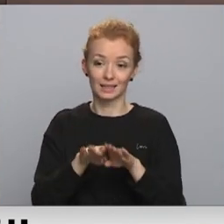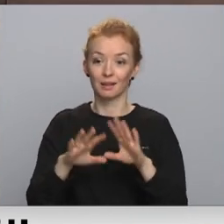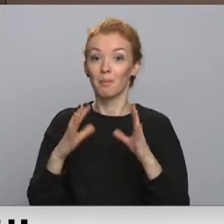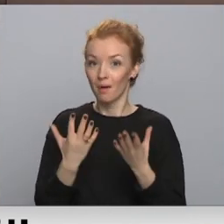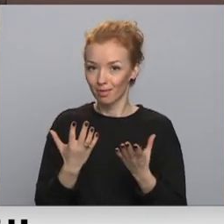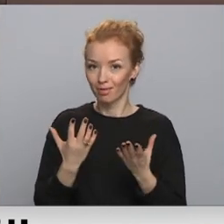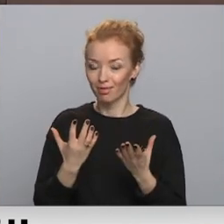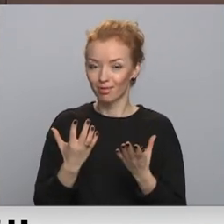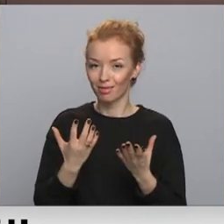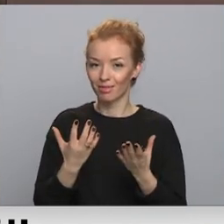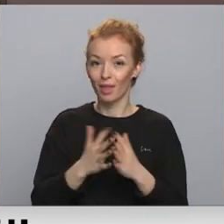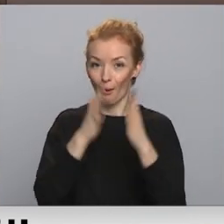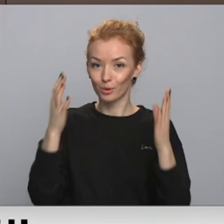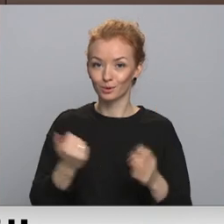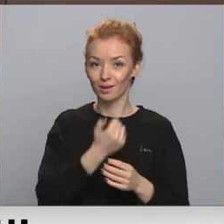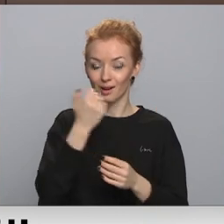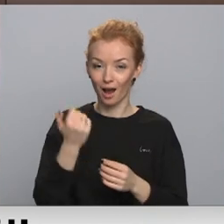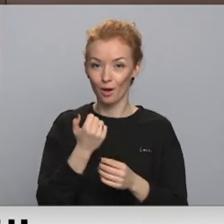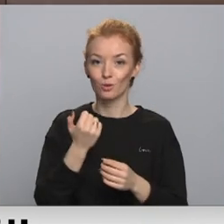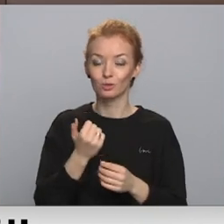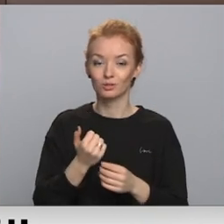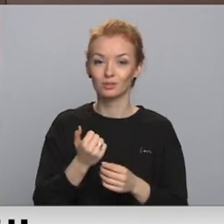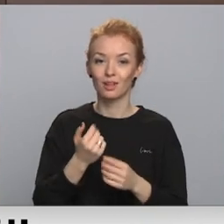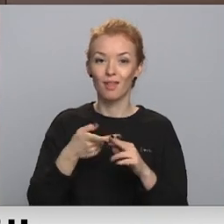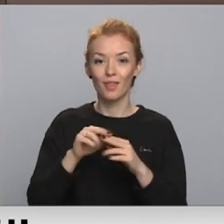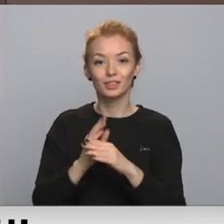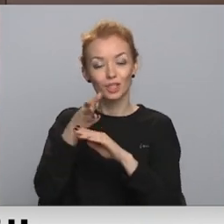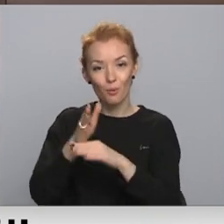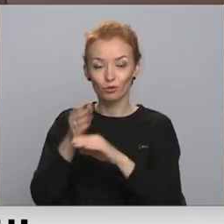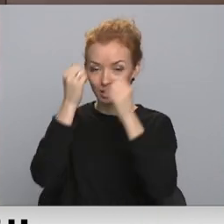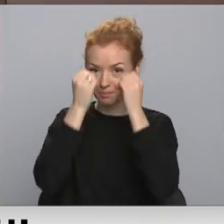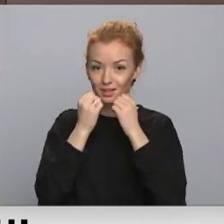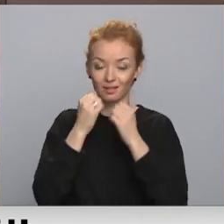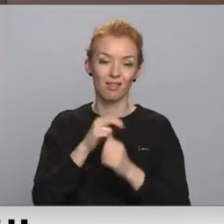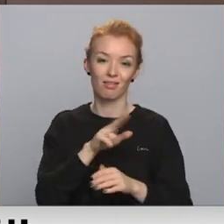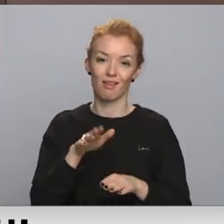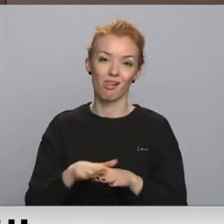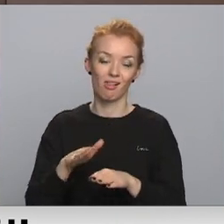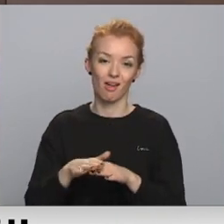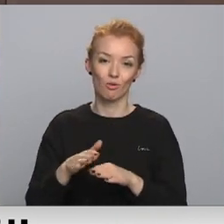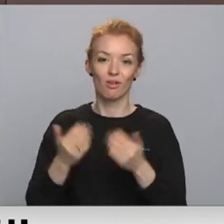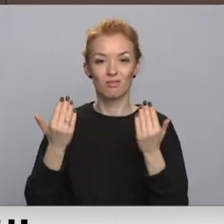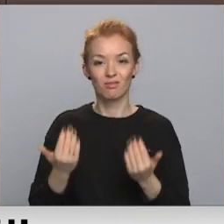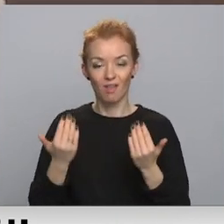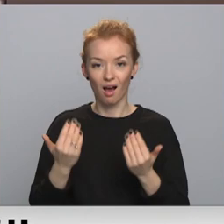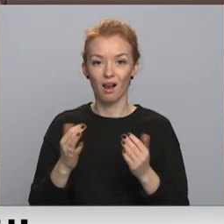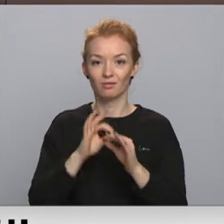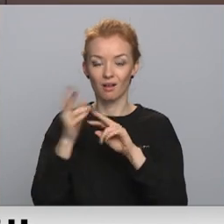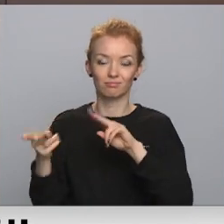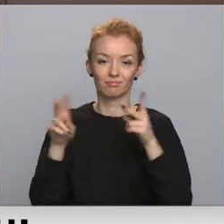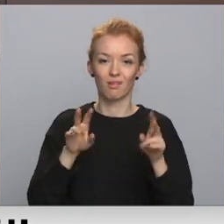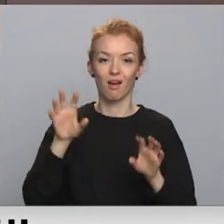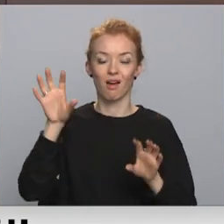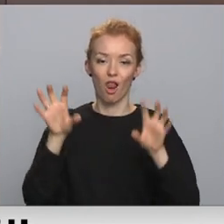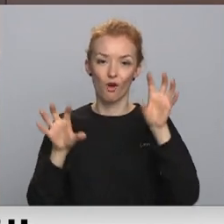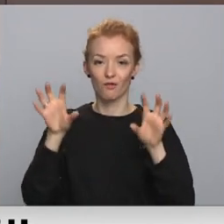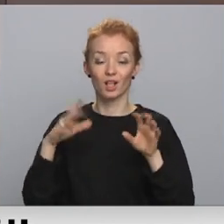tā kā jau vairākas gads jau vairāk tāds, ka ķekats jau vairs nav. Nu, nepieliet to vairāk tāds. Tagad pārgāšu uz tiem helovīniem. Laiks